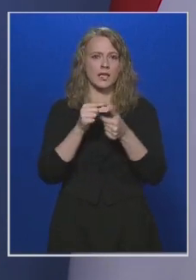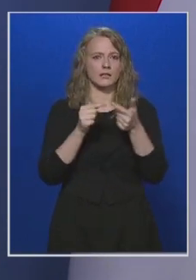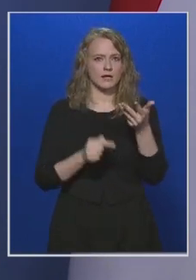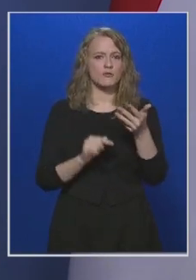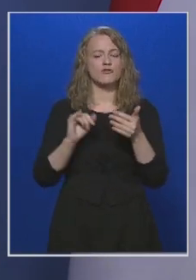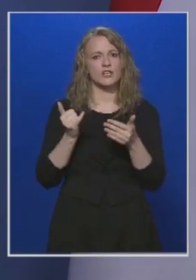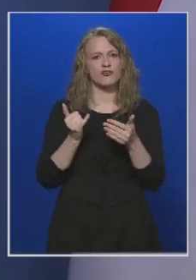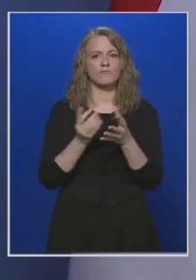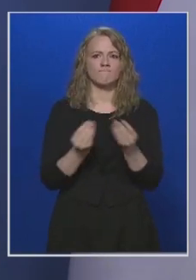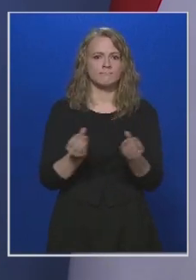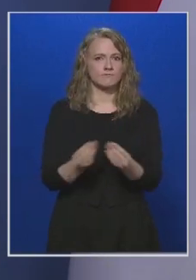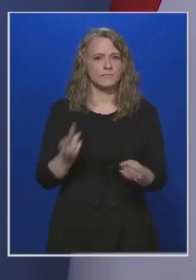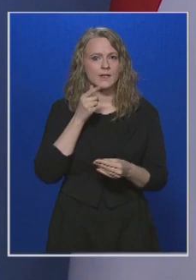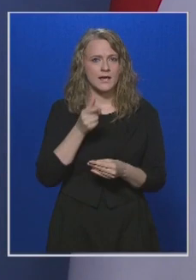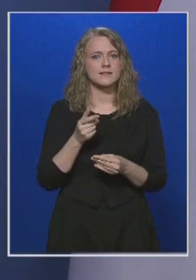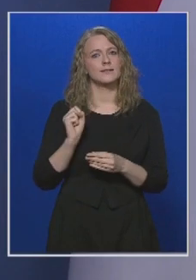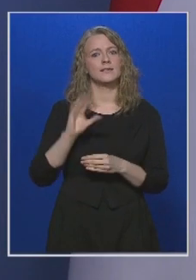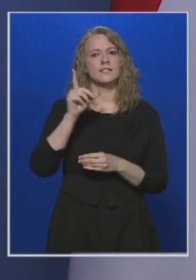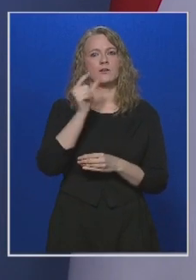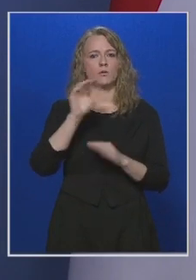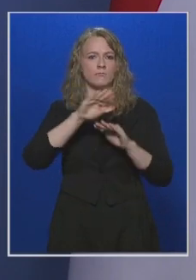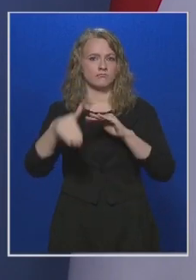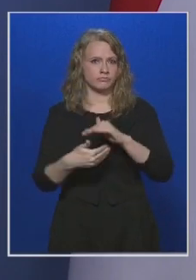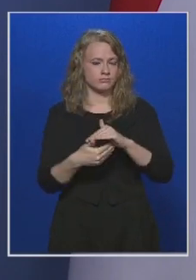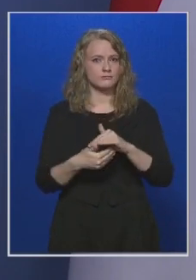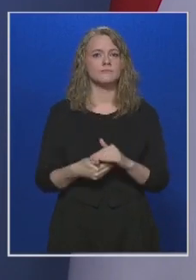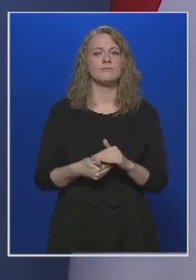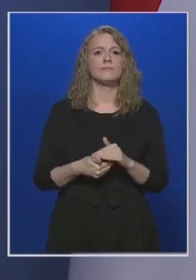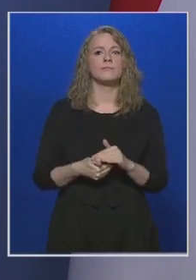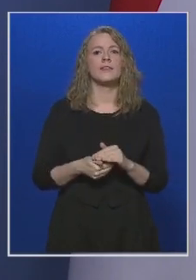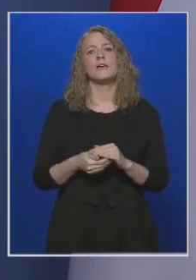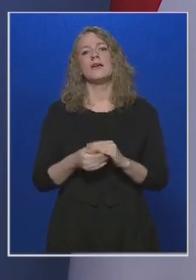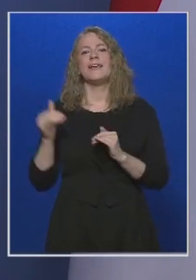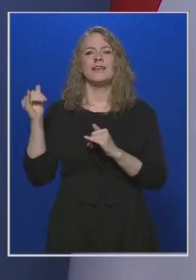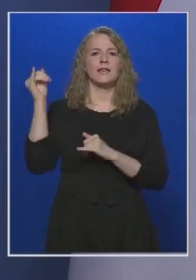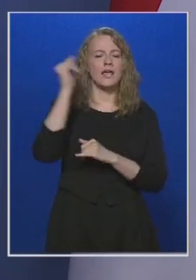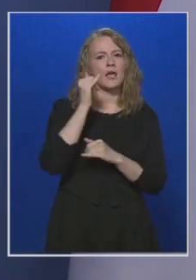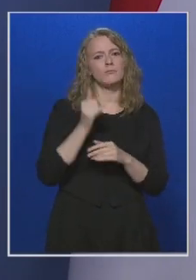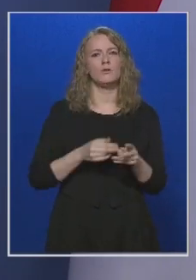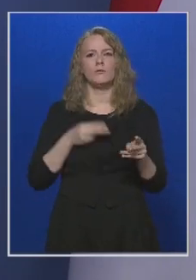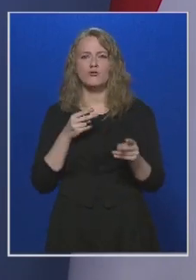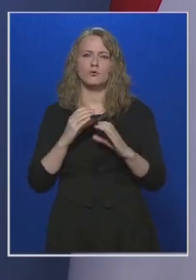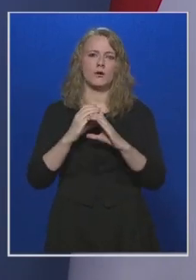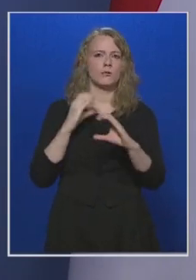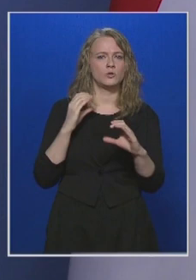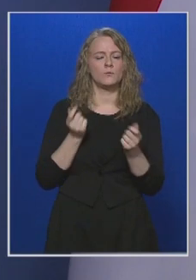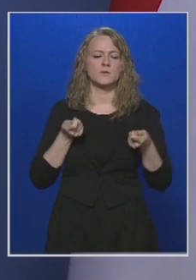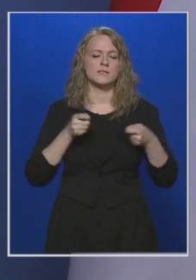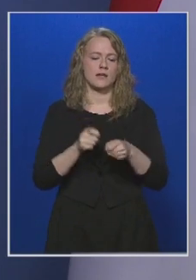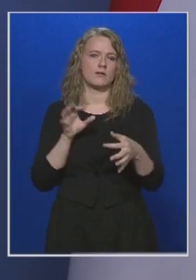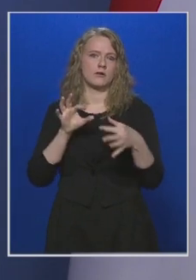hatájukat vesztik a 15 nap elteltével, amelyek a légijármű autóbuszvasút előtti határzárra